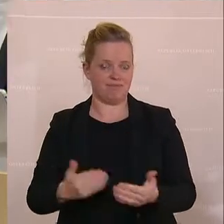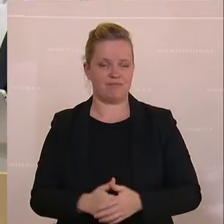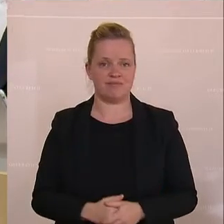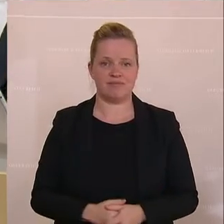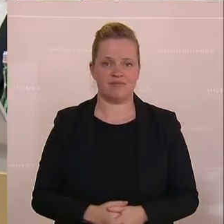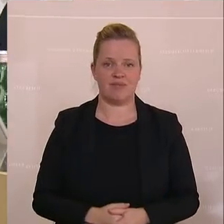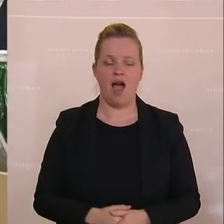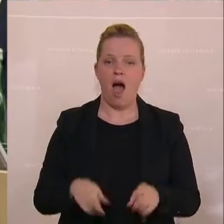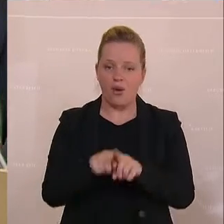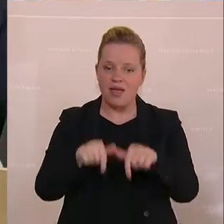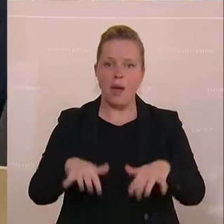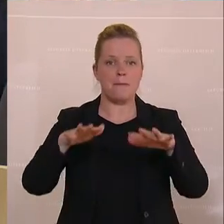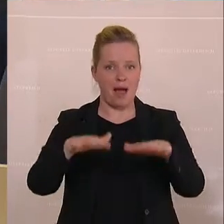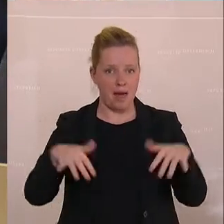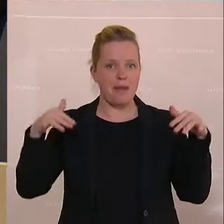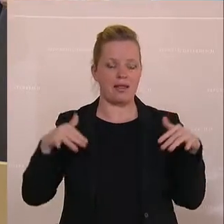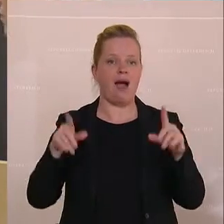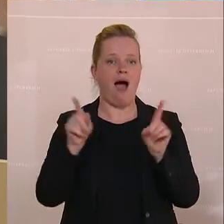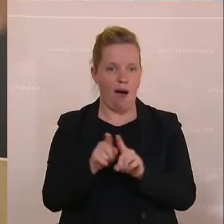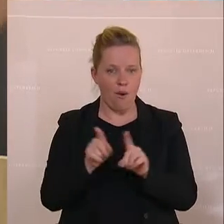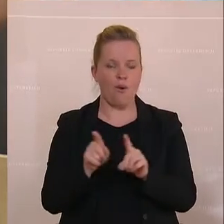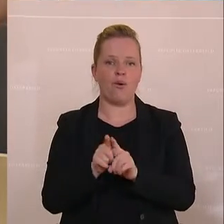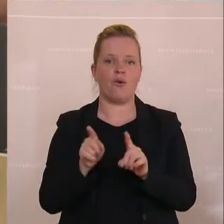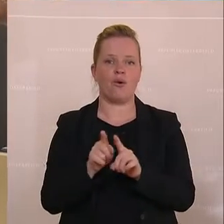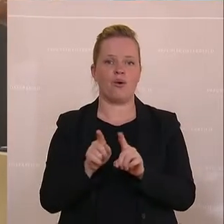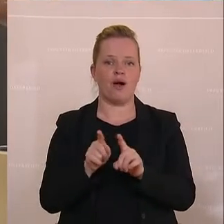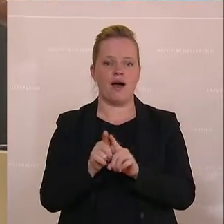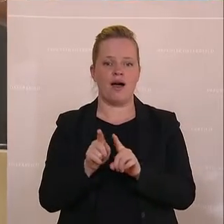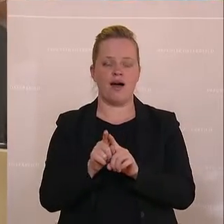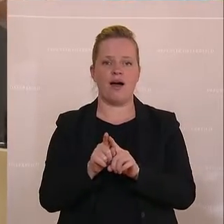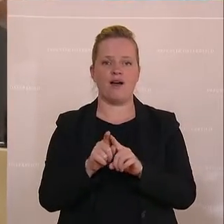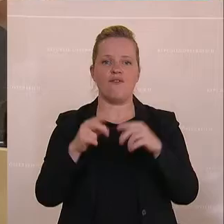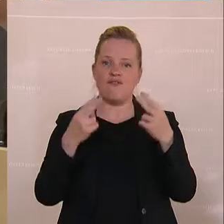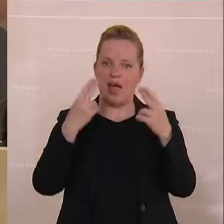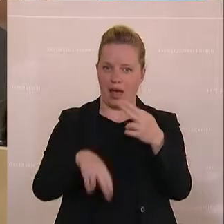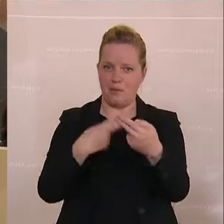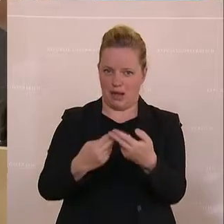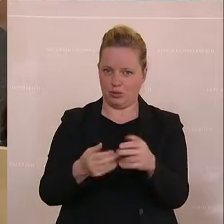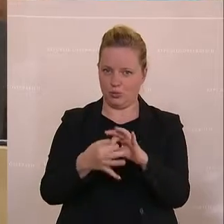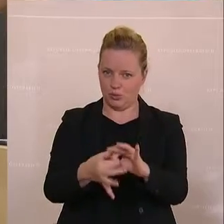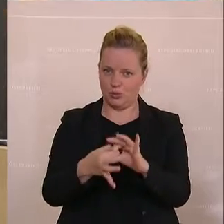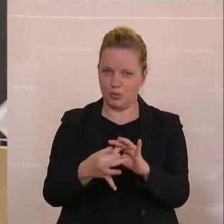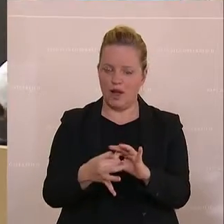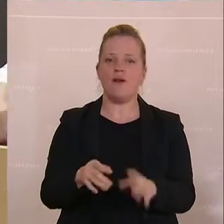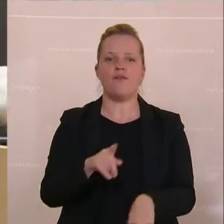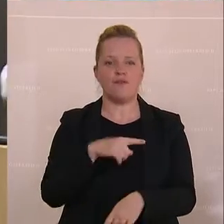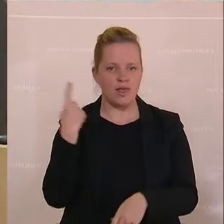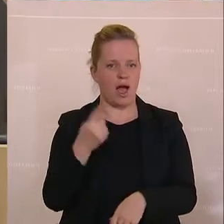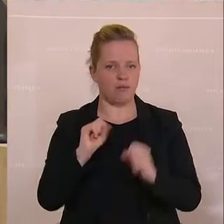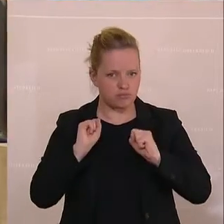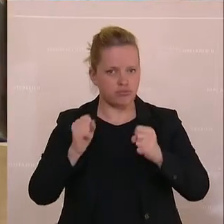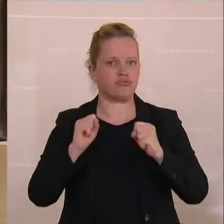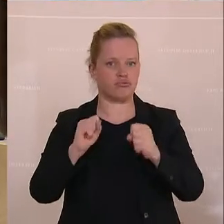auch hier im Parlament waren wir, was diese Forderung nach der Valorisierung anbelangt, nicht gerade untätig. Ich bin